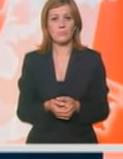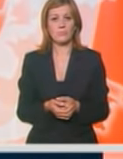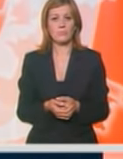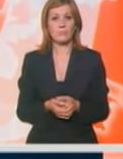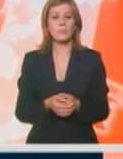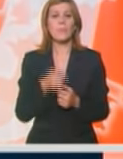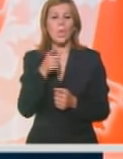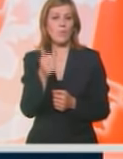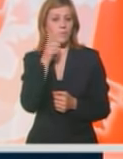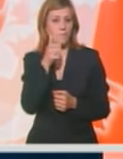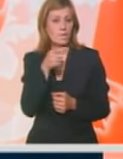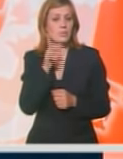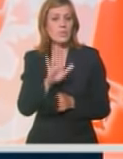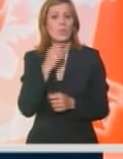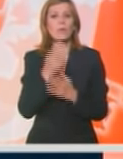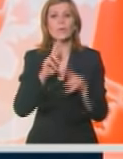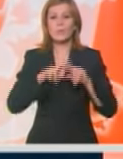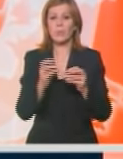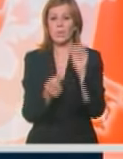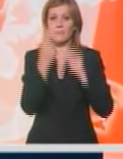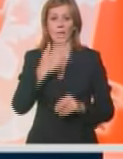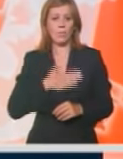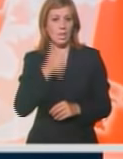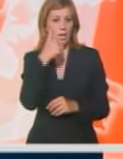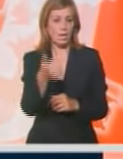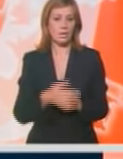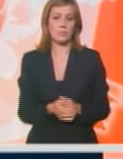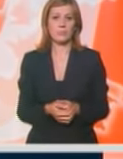Toliko u ovom izdanju vesti. Ostanite uz BDV2. Doviđenj.